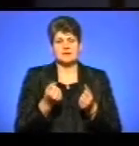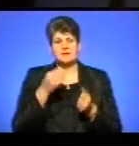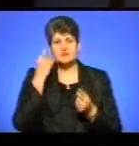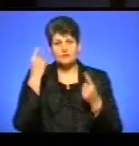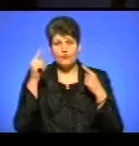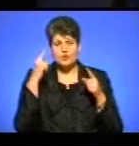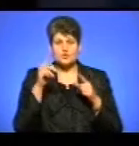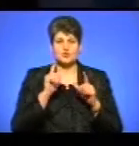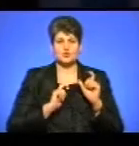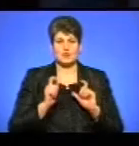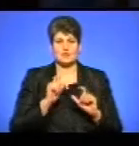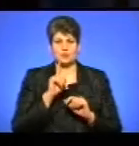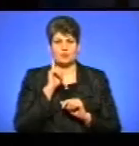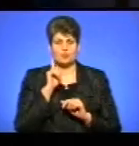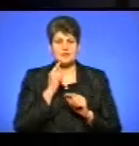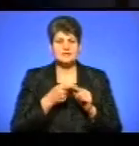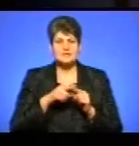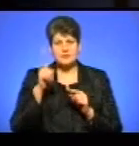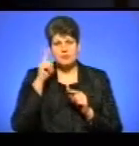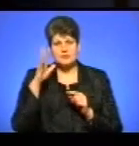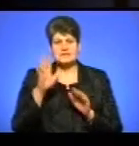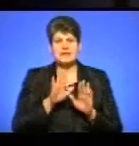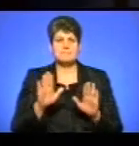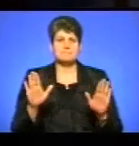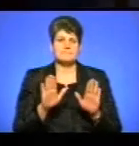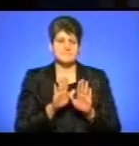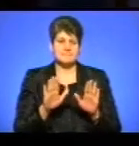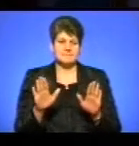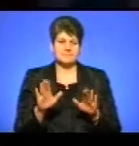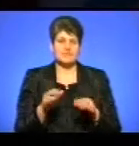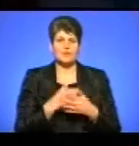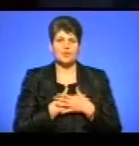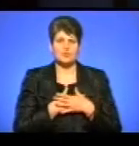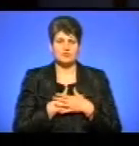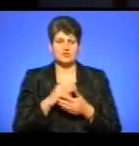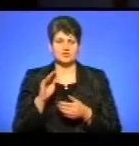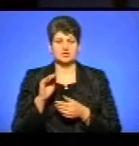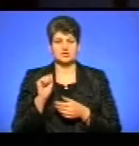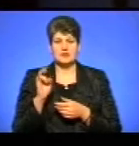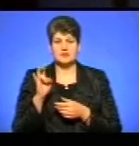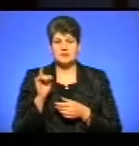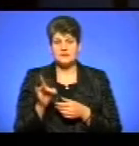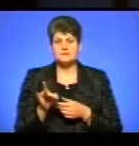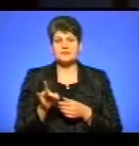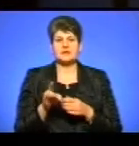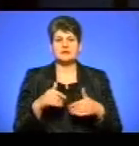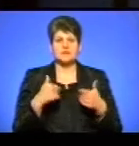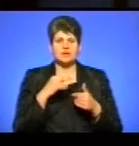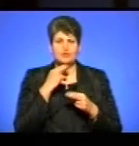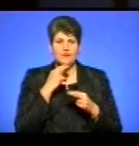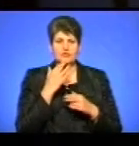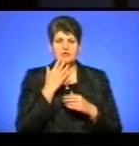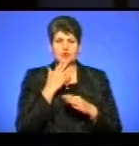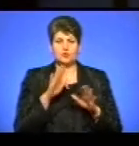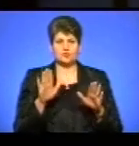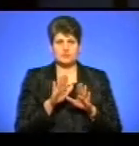насамперед, популяризація пісні, пісні як жанру, як улюбленого жанру. Звертається увага особливо на народну